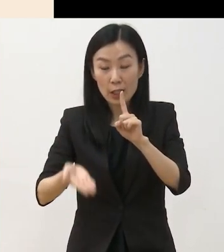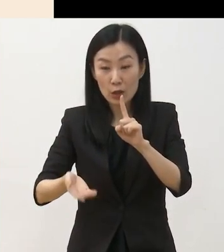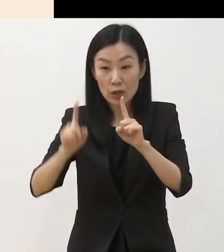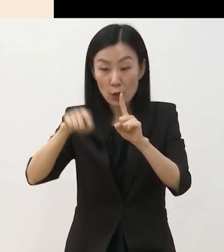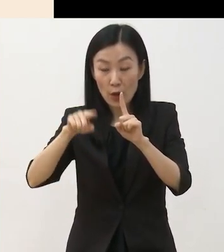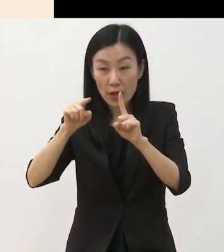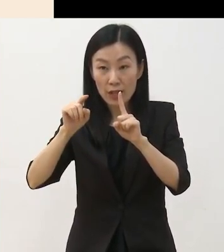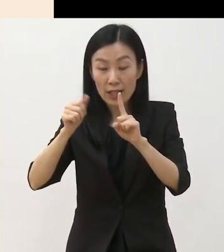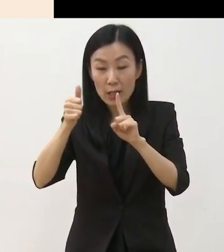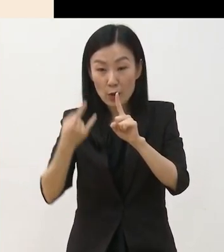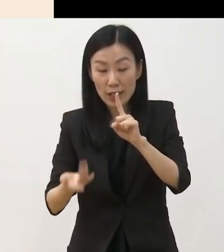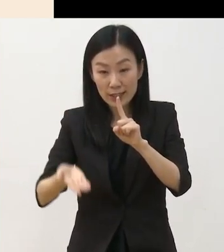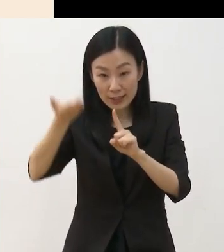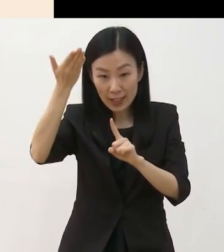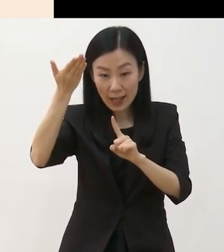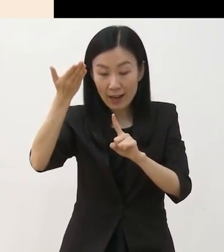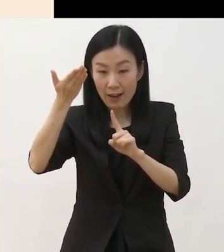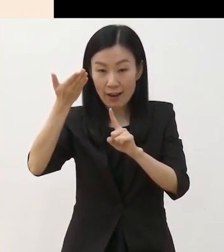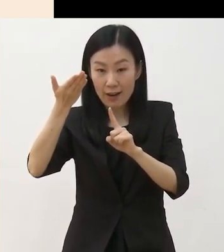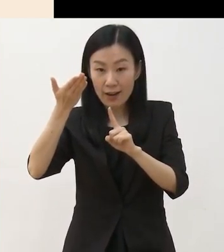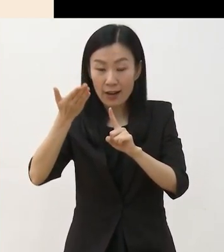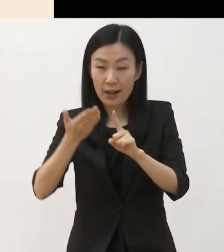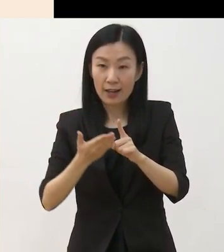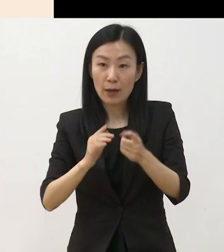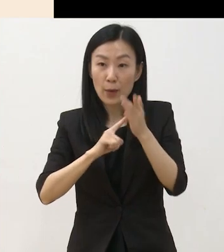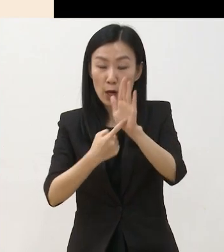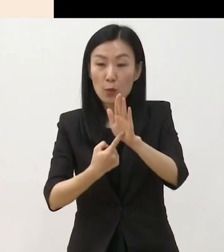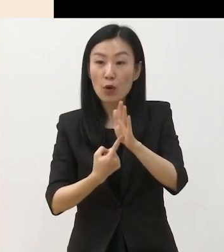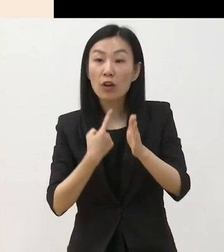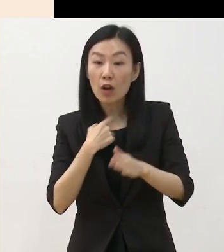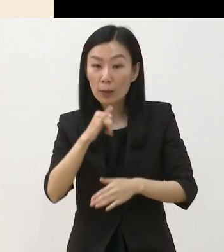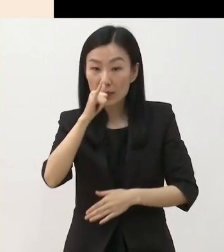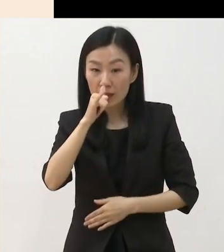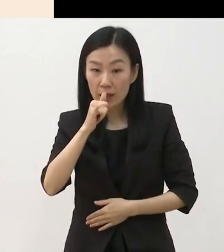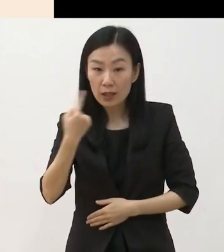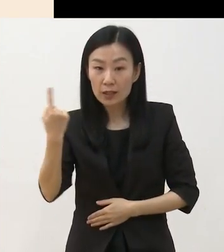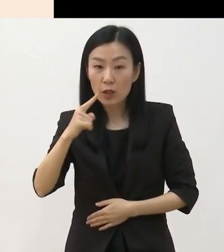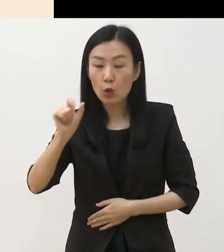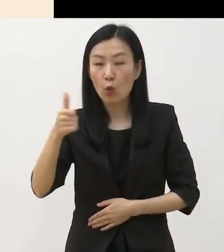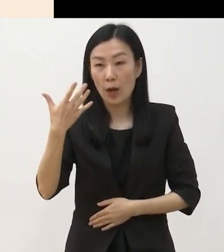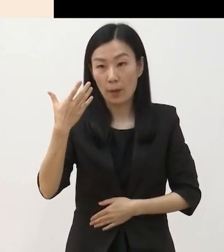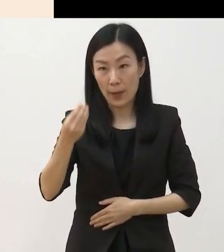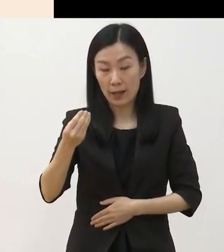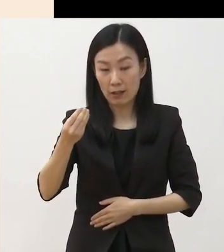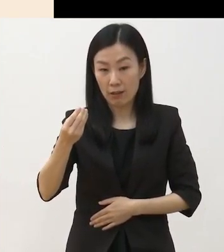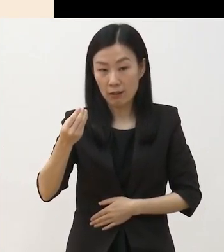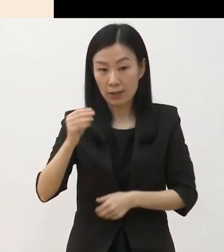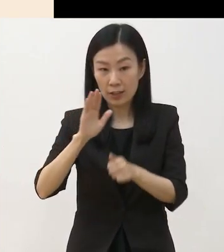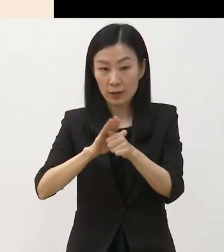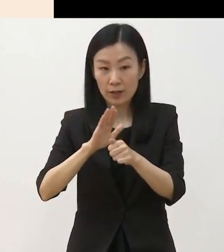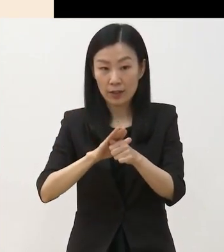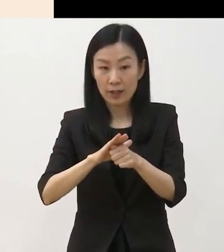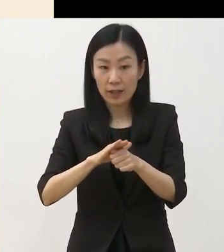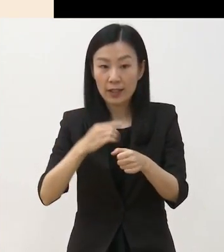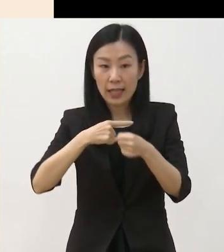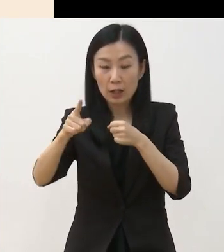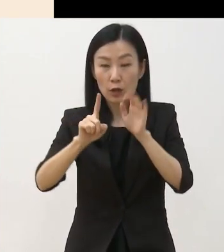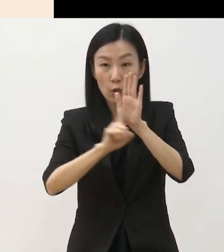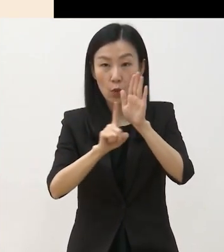1500만 원을 지원합니다 본 사업은 별도 공모로 내년 1월 진행 예정입니다